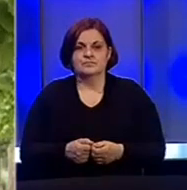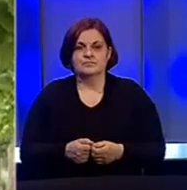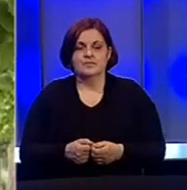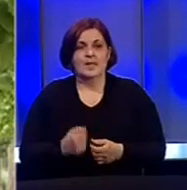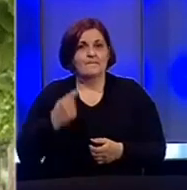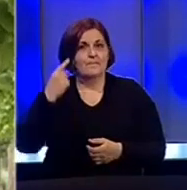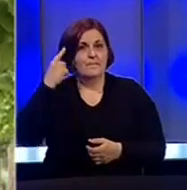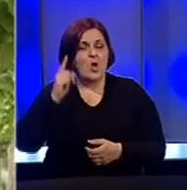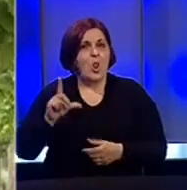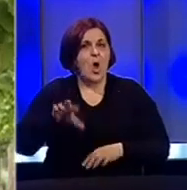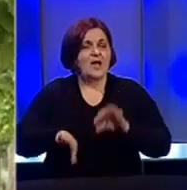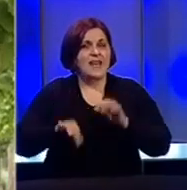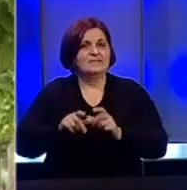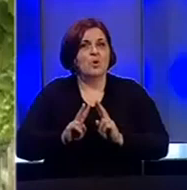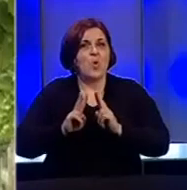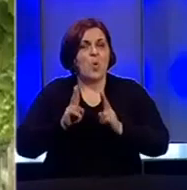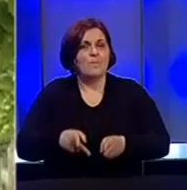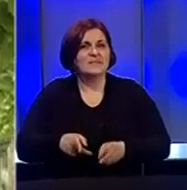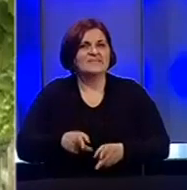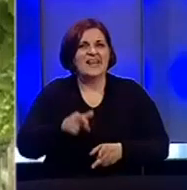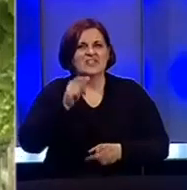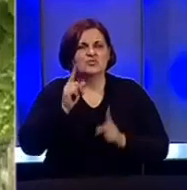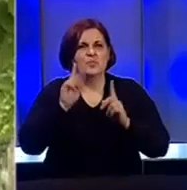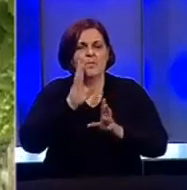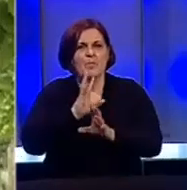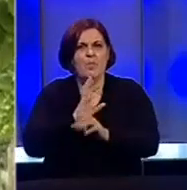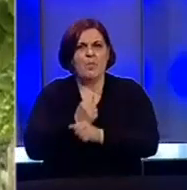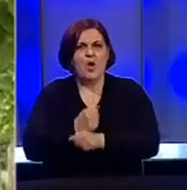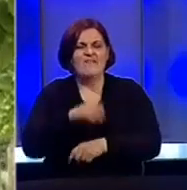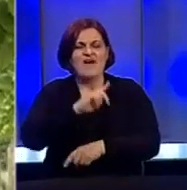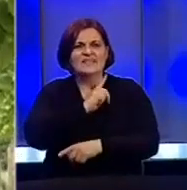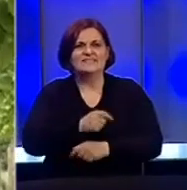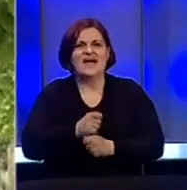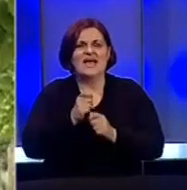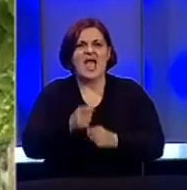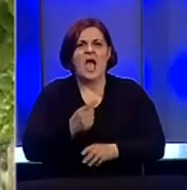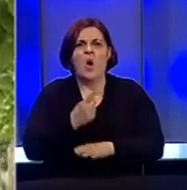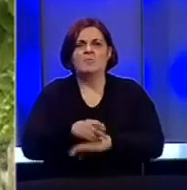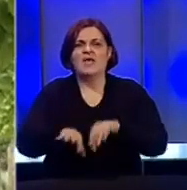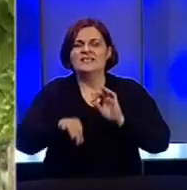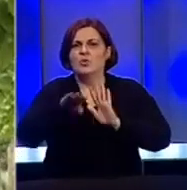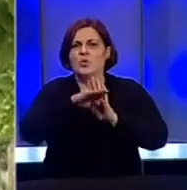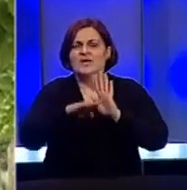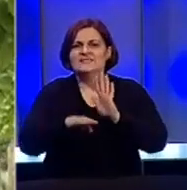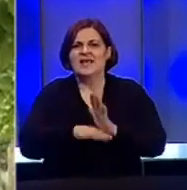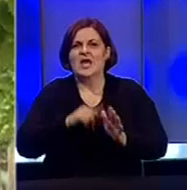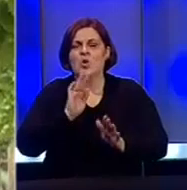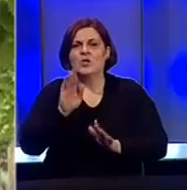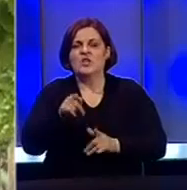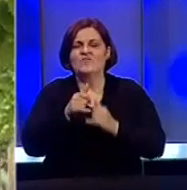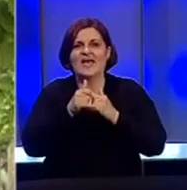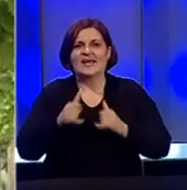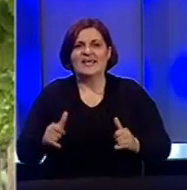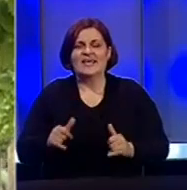Podsećamo lokalni izbori u Mostaru nakon što je Ustavni sud Bosni i Hercegovine van snage stavio odredbe izbornog zakona koje se odnose na ovaj